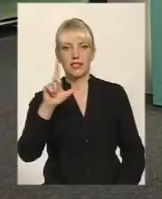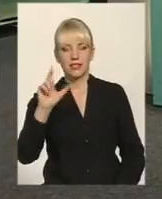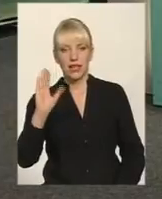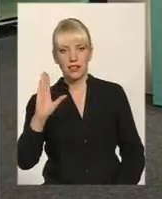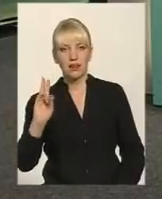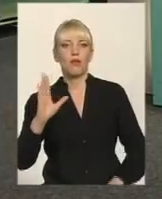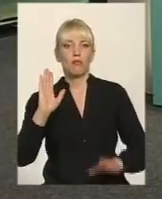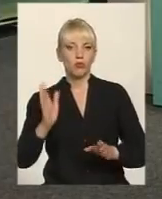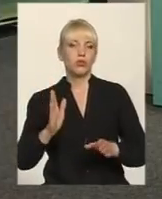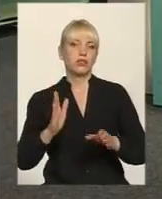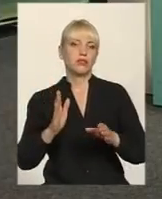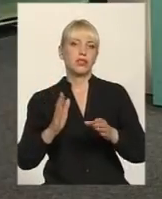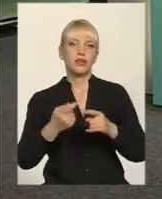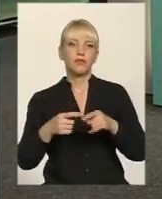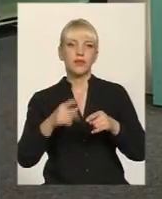системні,